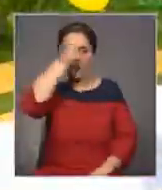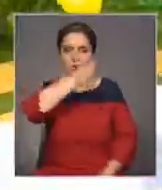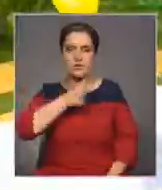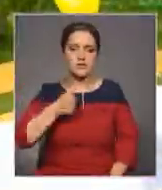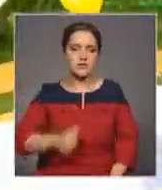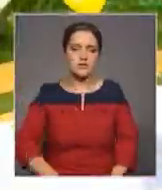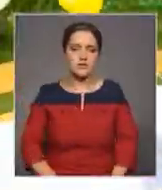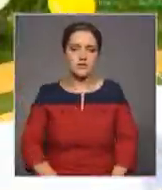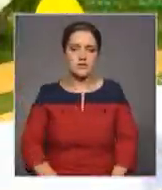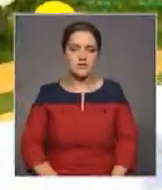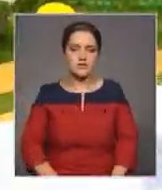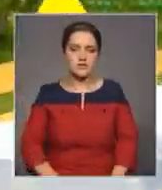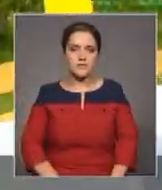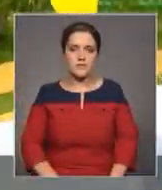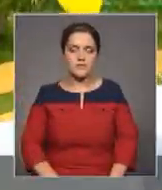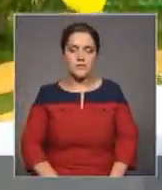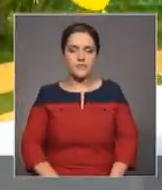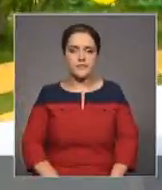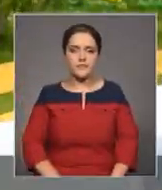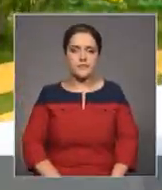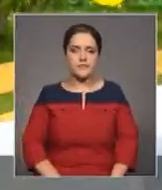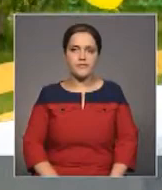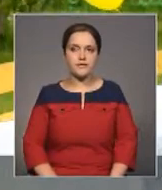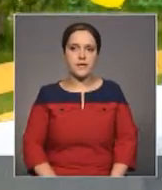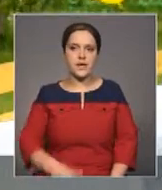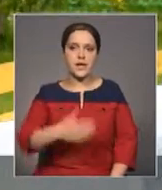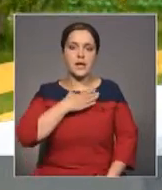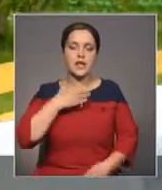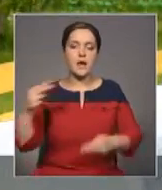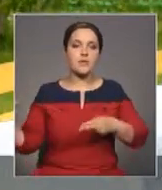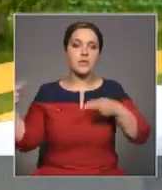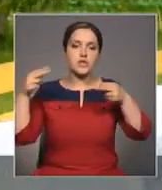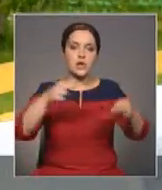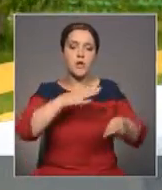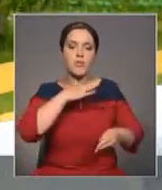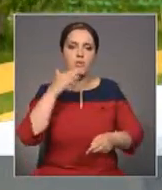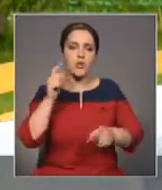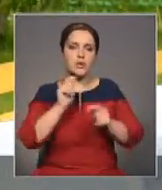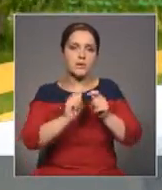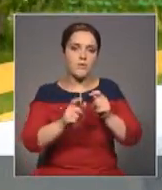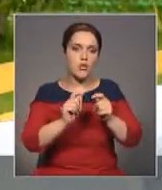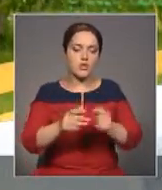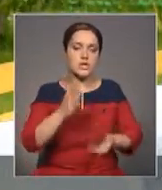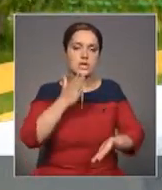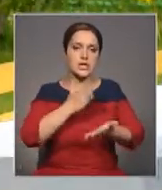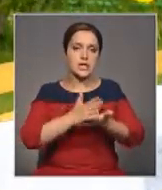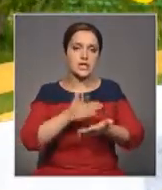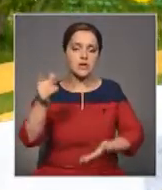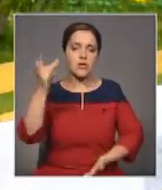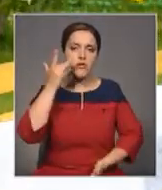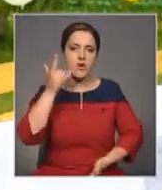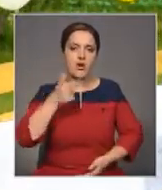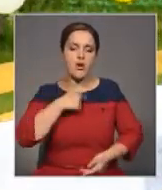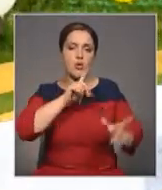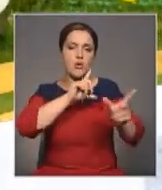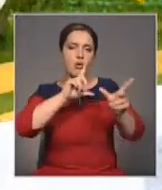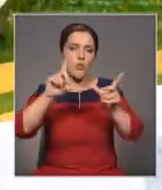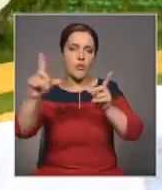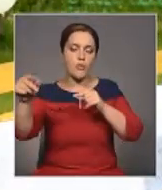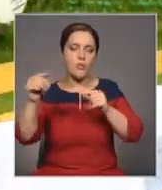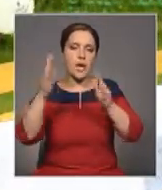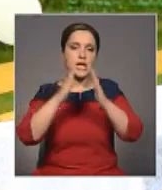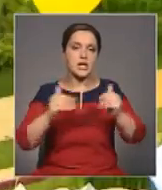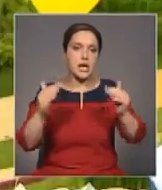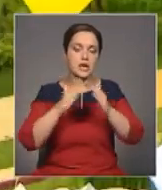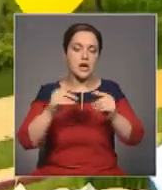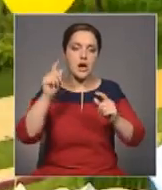приезжают много спонсоров, очень много поддержки они устраивают для нас. Вот, отправляют нас в лагеря, дарят нам